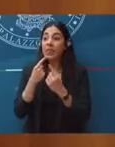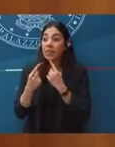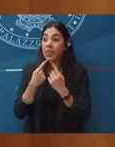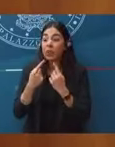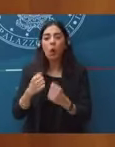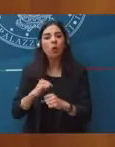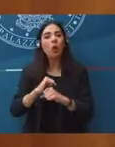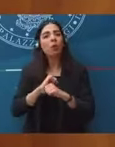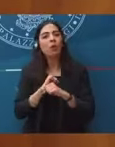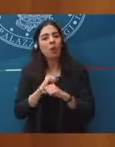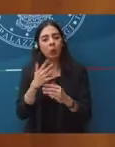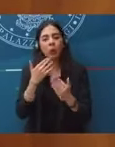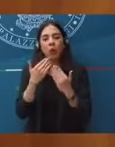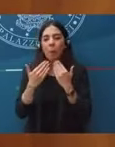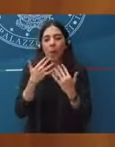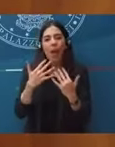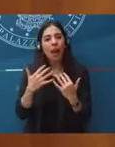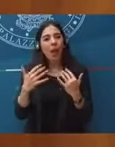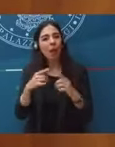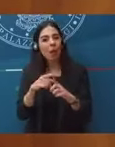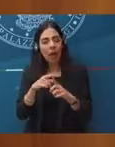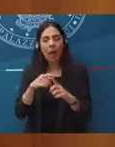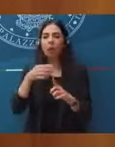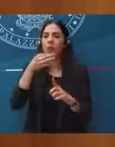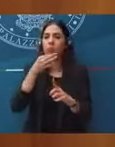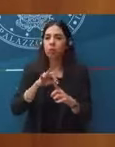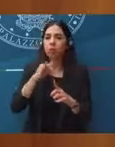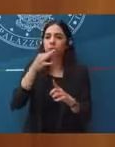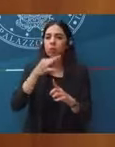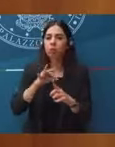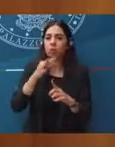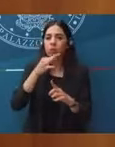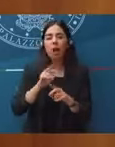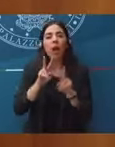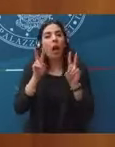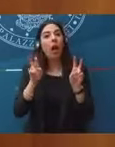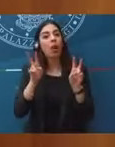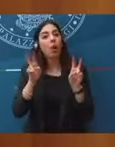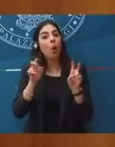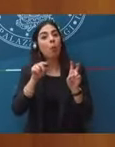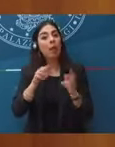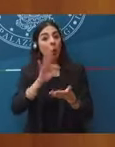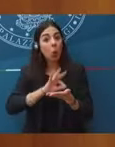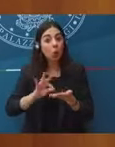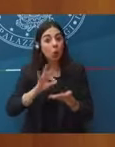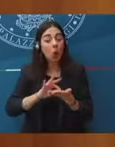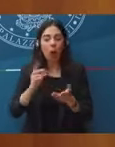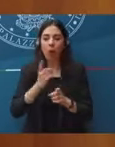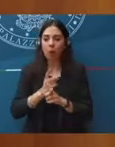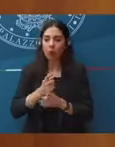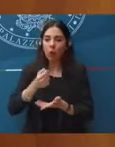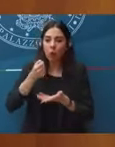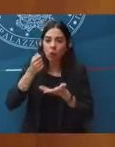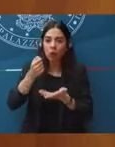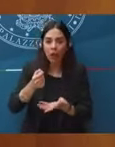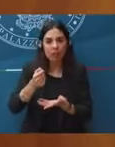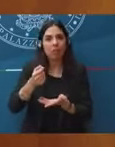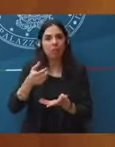molto a lungo sul tema della scuola. Sul bisogno di risorse, di investimenti, sulla possibilità anche di